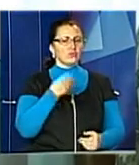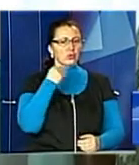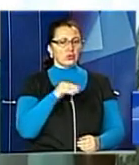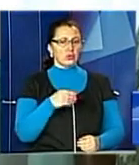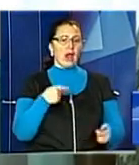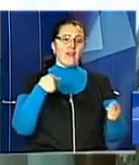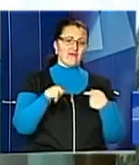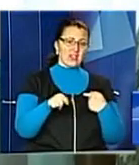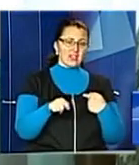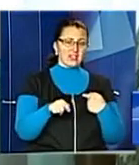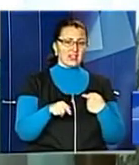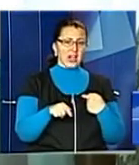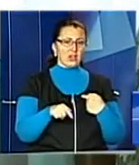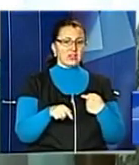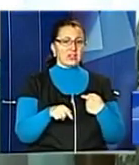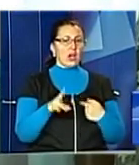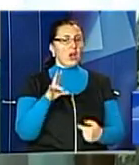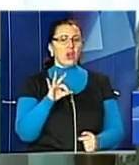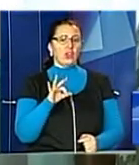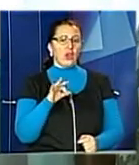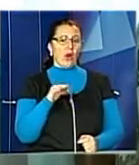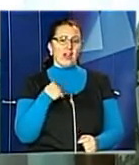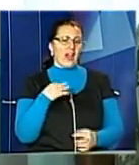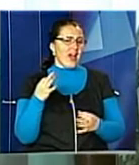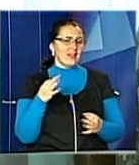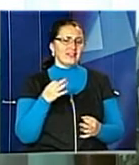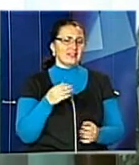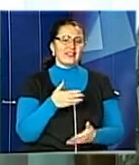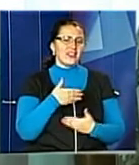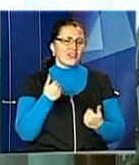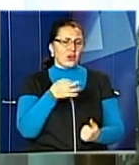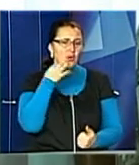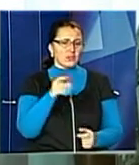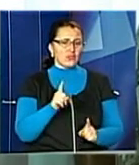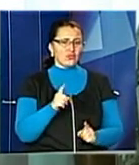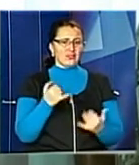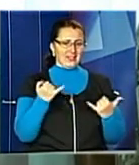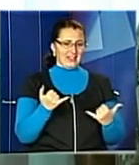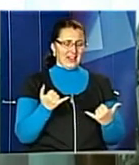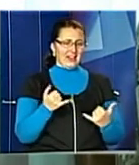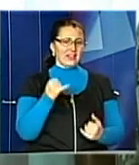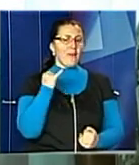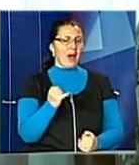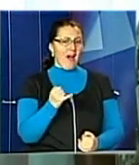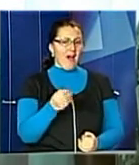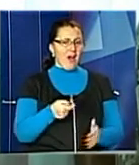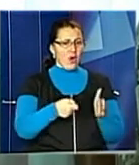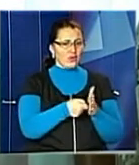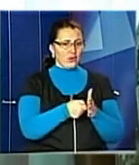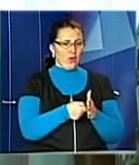Відрізнялося від тої їжі, що є зараз, але я ні в якому разі не хочу сказати, що зараз погано кормлять, просто, напевно,